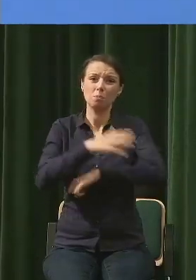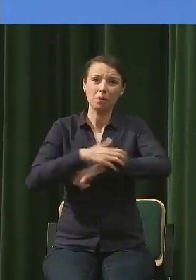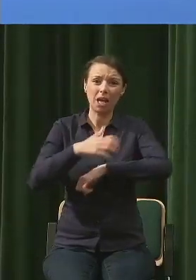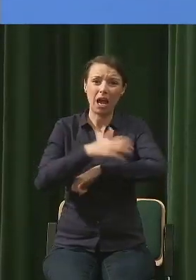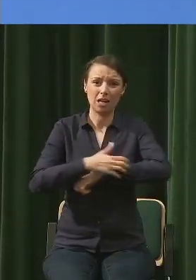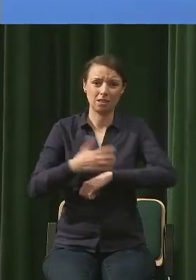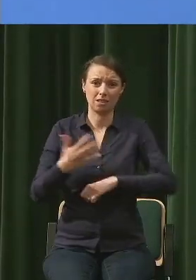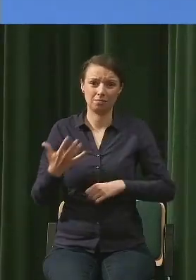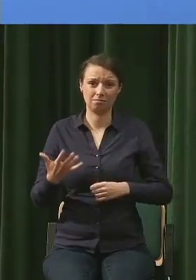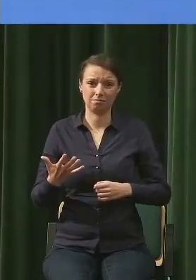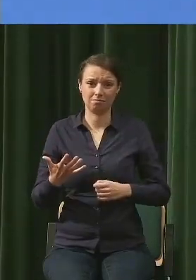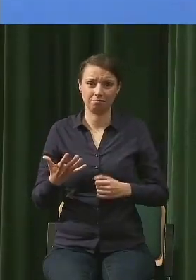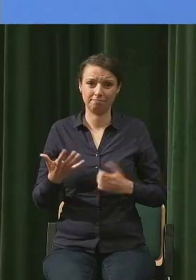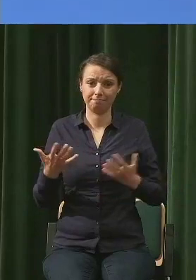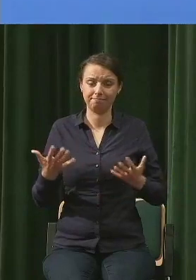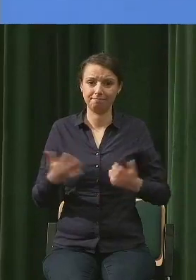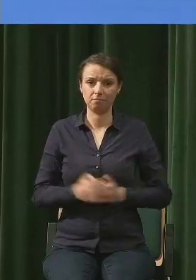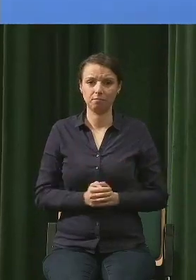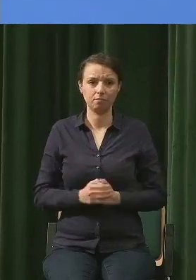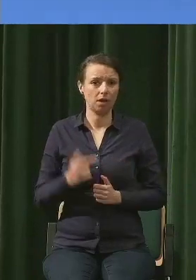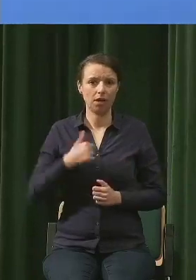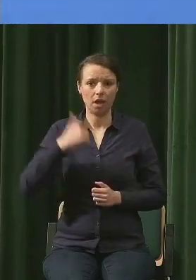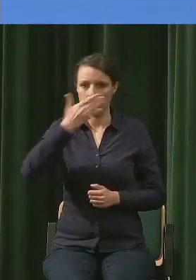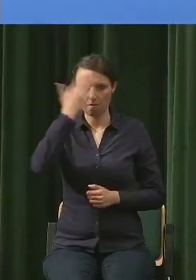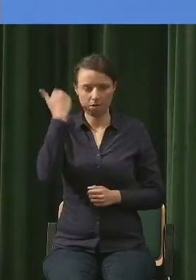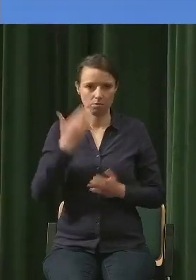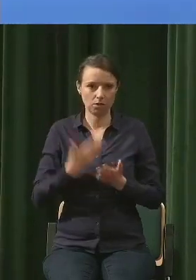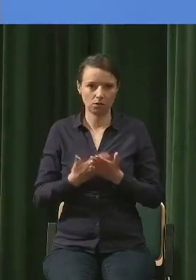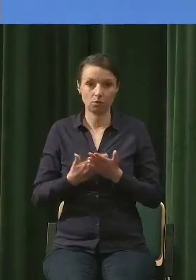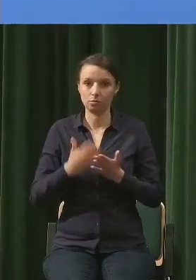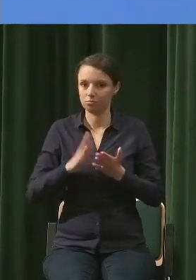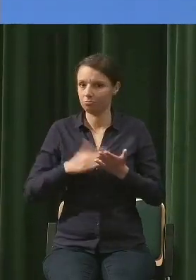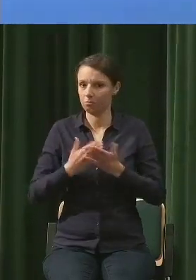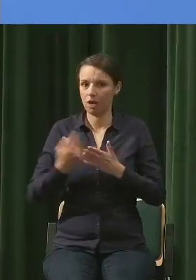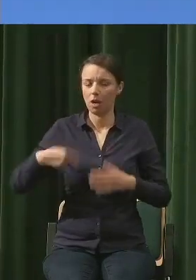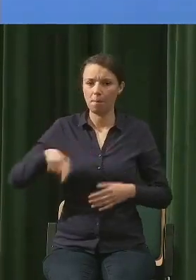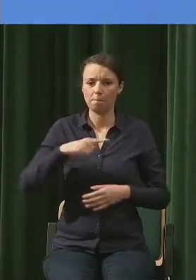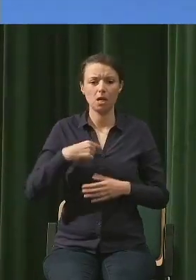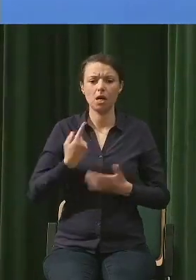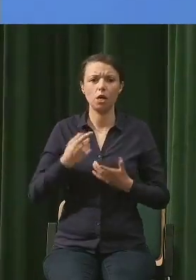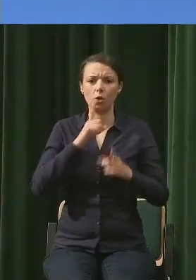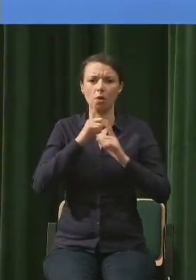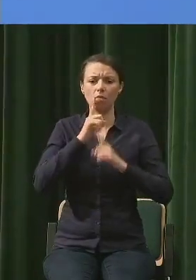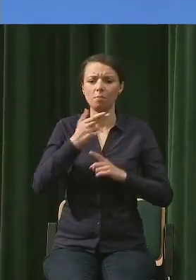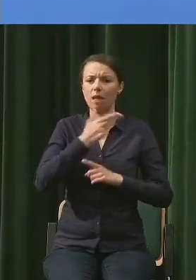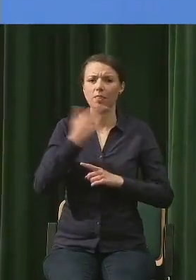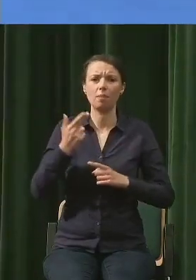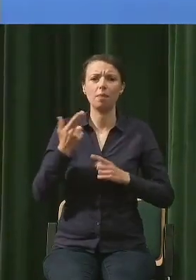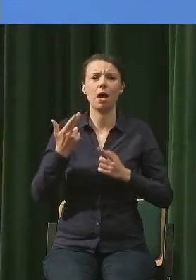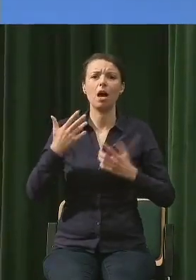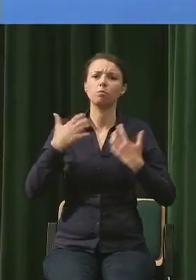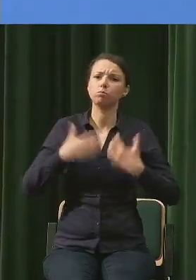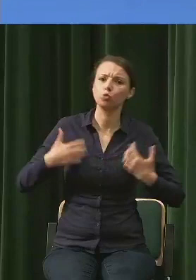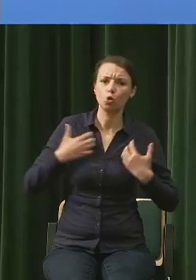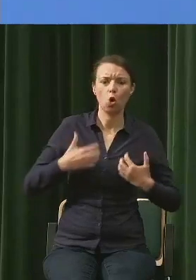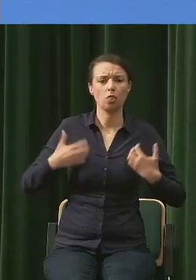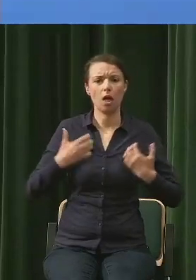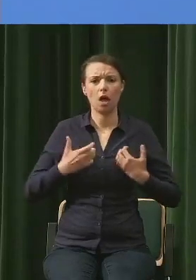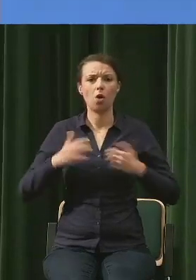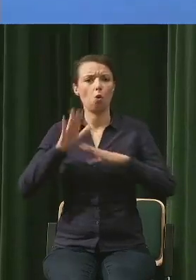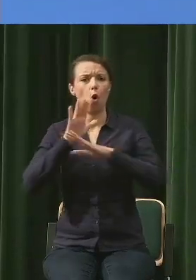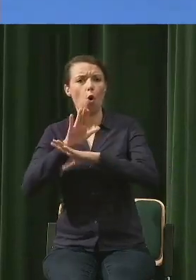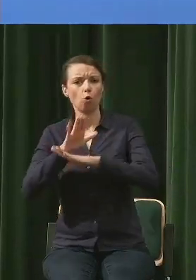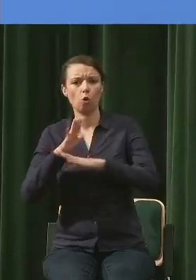I ja nie wiem dlaczego na przykład mówiąc o naszym podejściu do przyrody, do ochrony